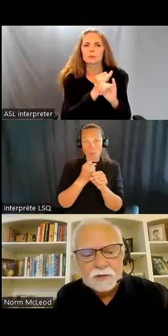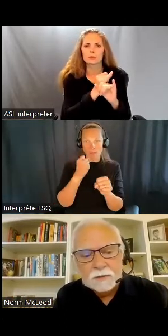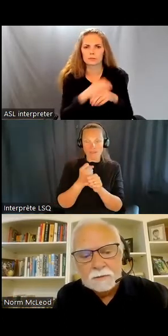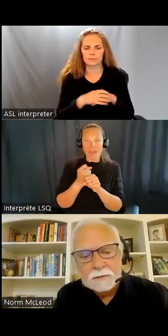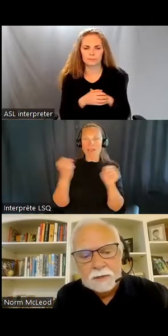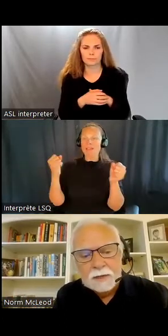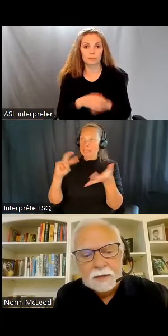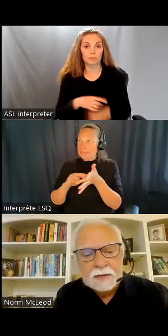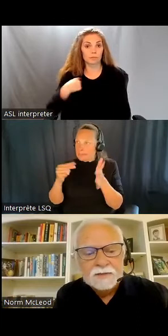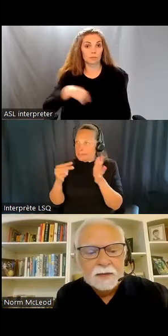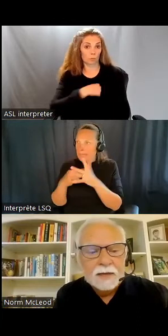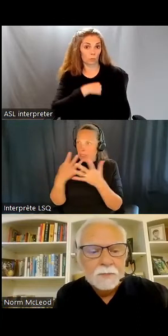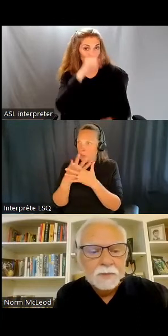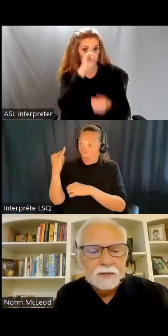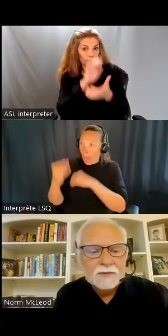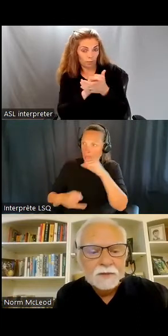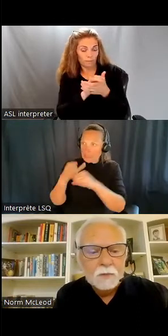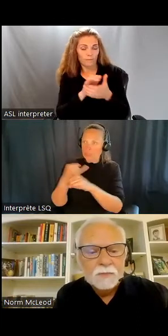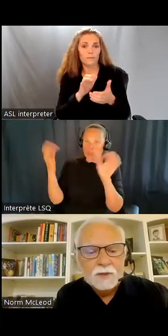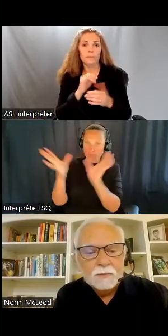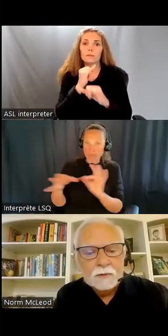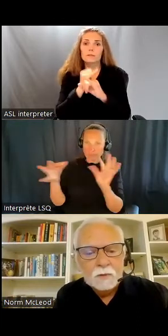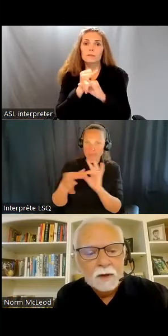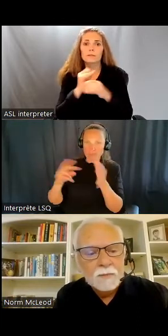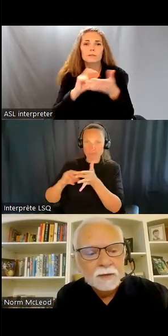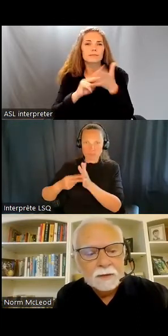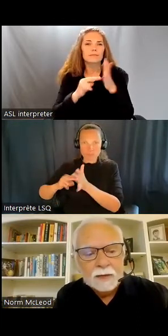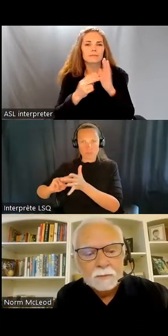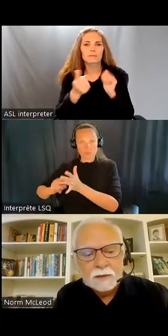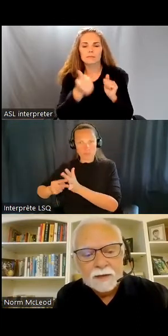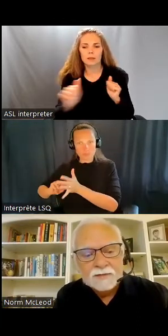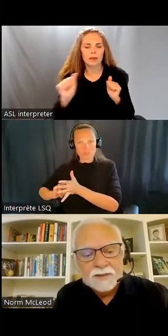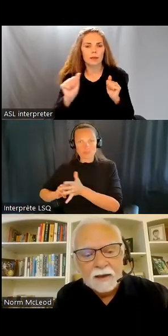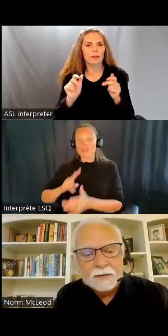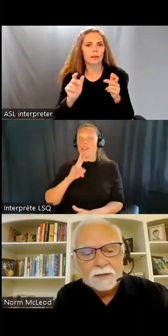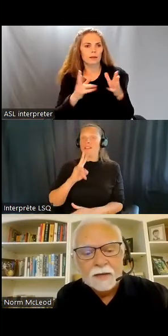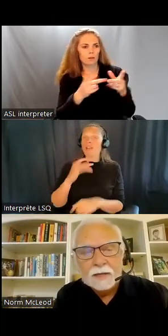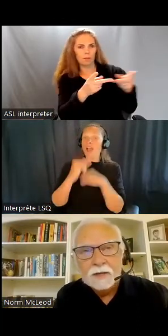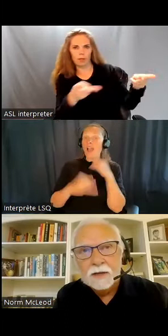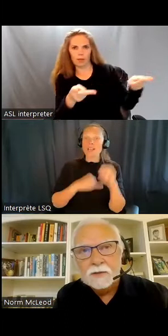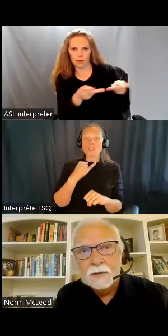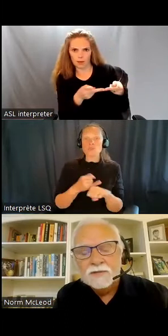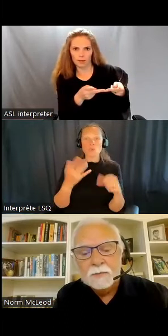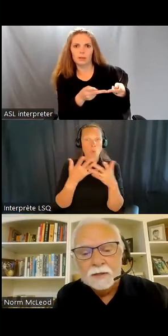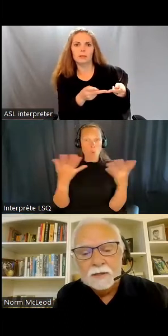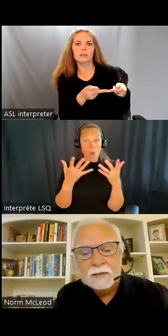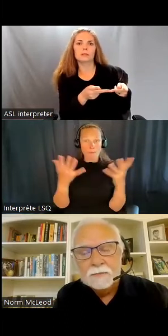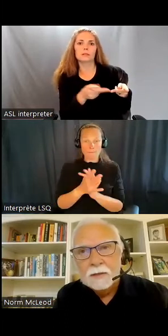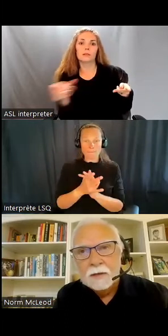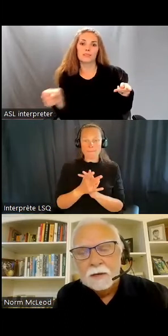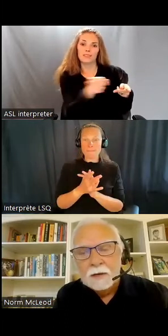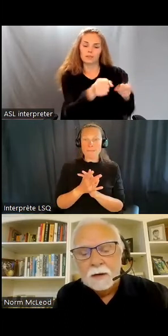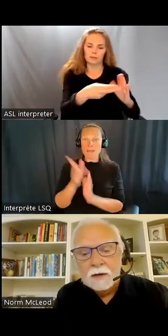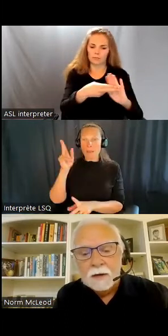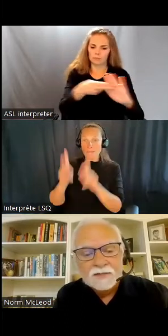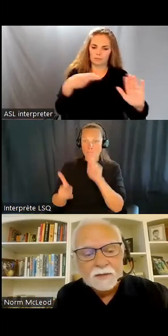qu'une institution est un endroit dans lequel les personnes étiquetées comme ayant une